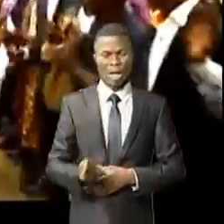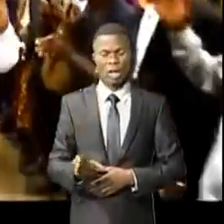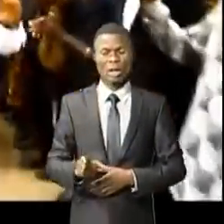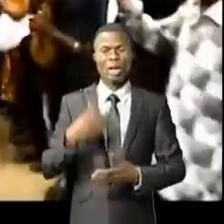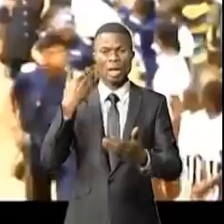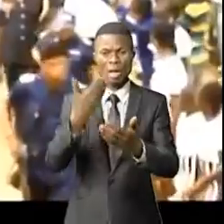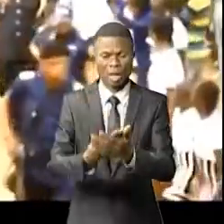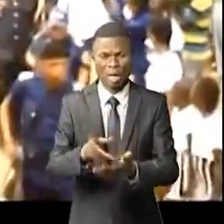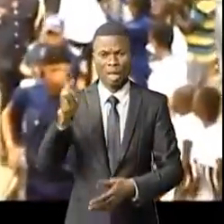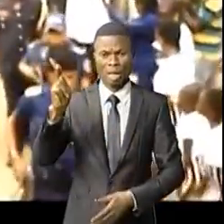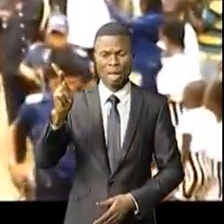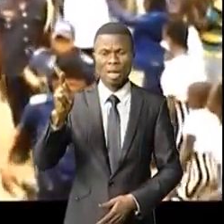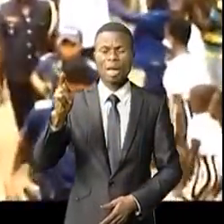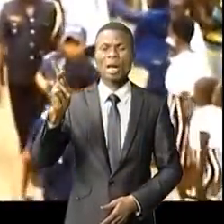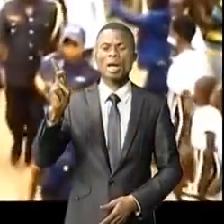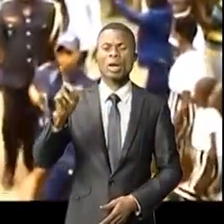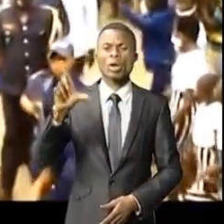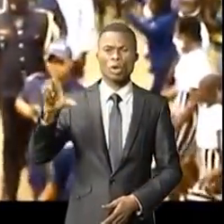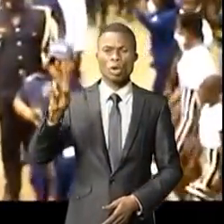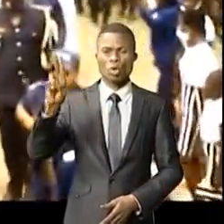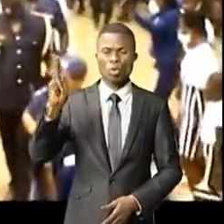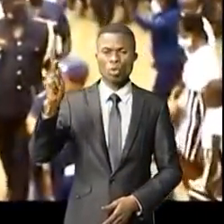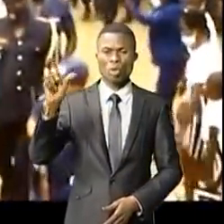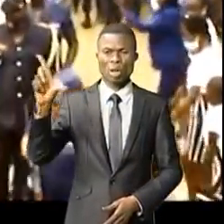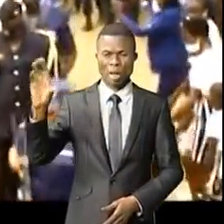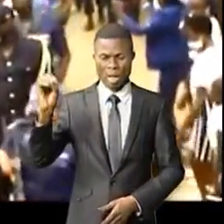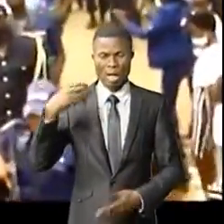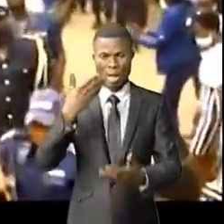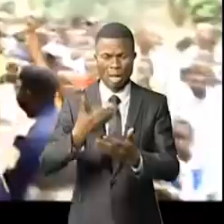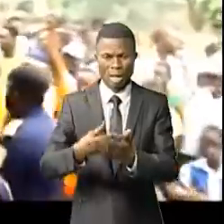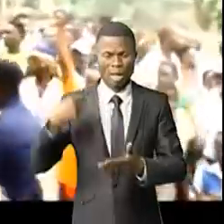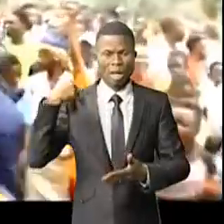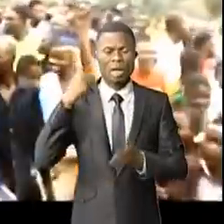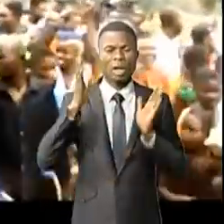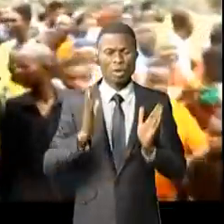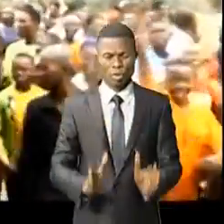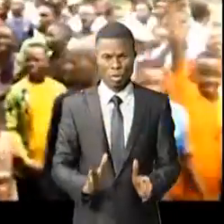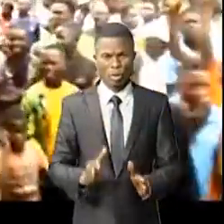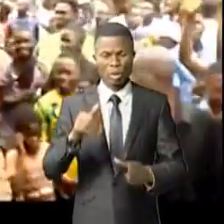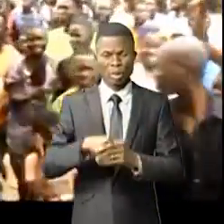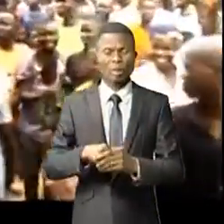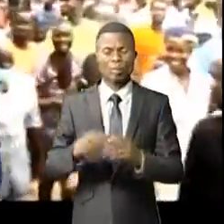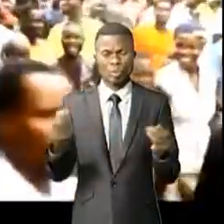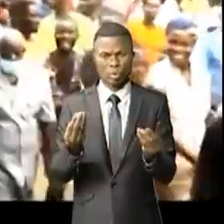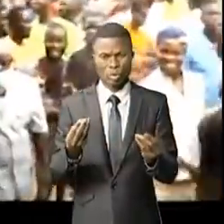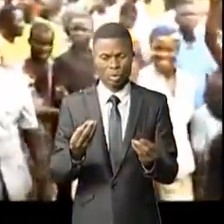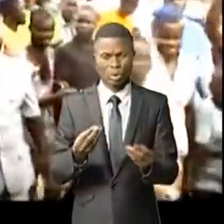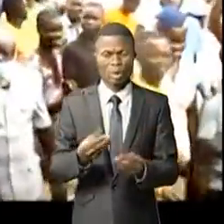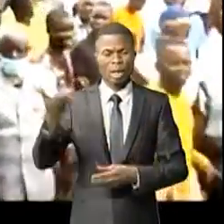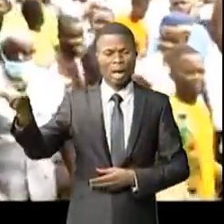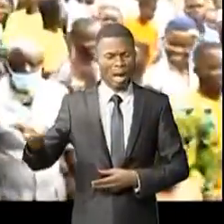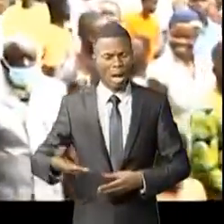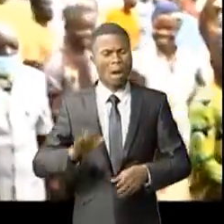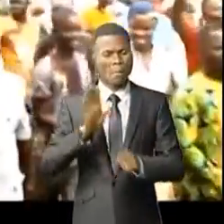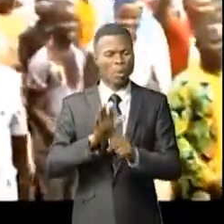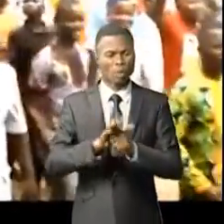Ici, il est à sa deuxième visite d'itunérance depuis son investiture et comme gouverneur. C'est précisément pour cette raison que l'accueil a été